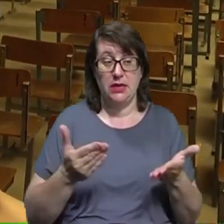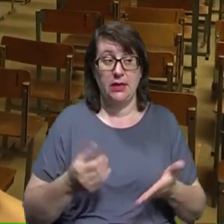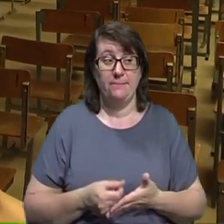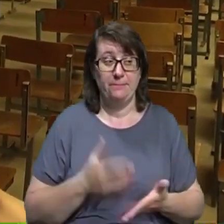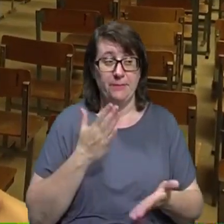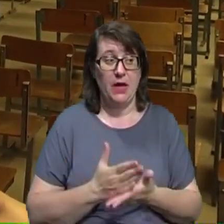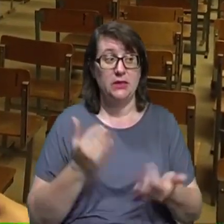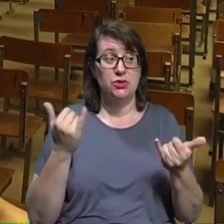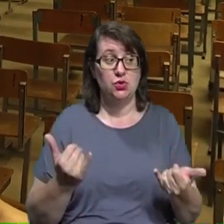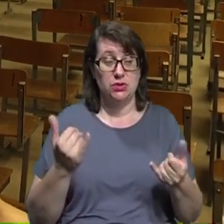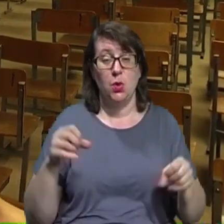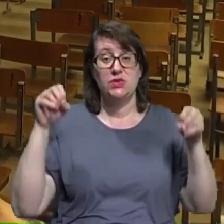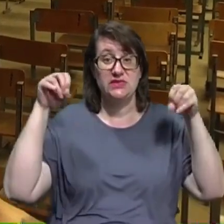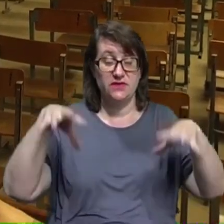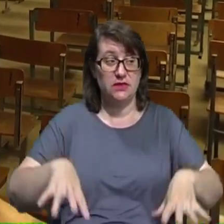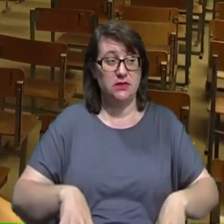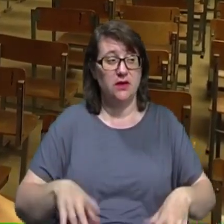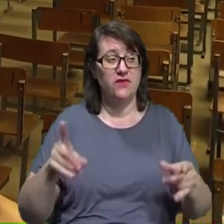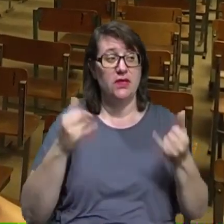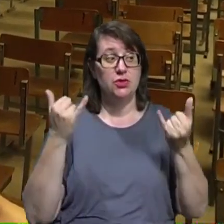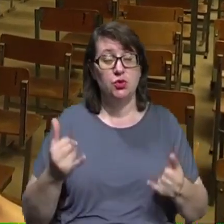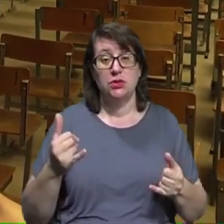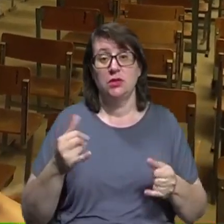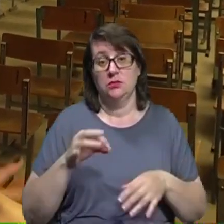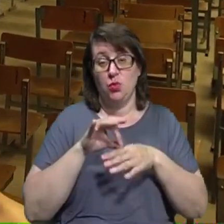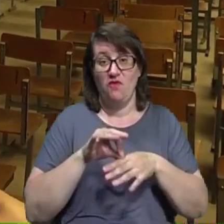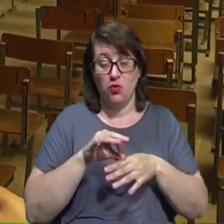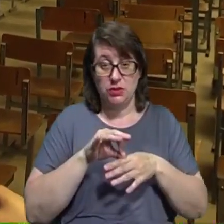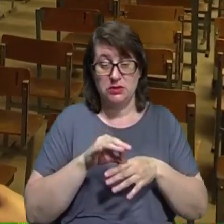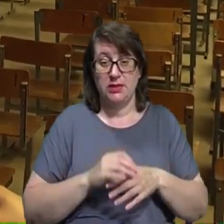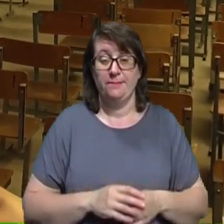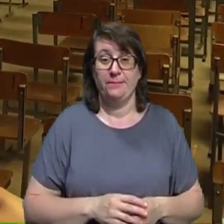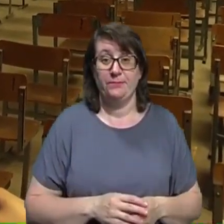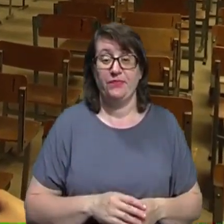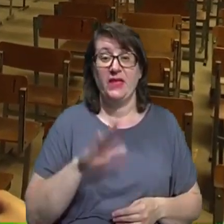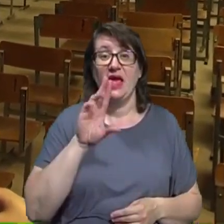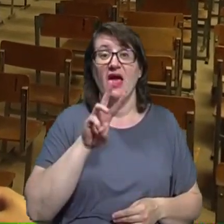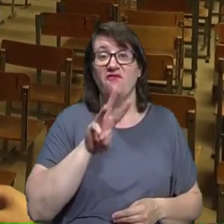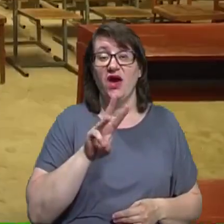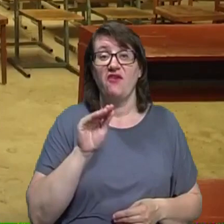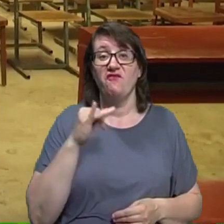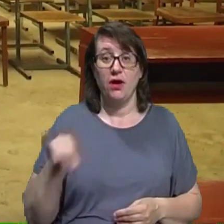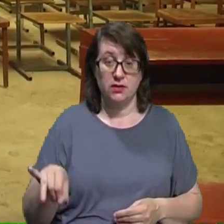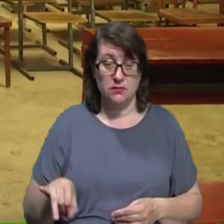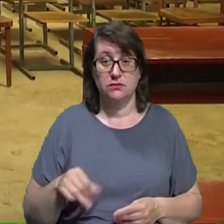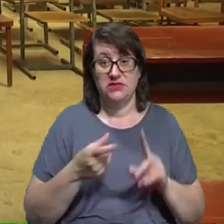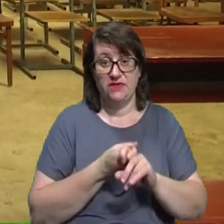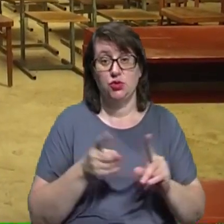освітлення, в яке сьогодні проводиться вай-фай-зв'язок, для того, щоб можна було забезпечити